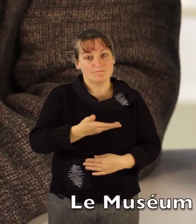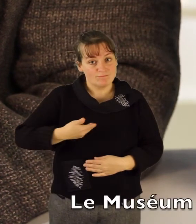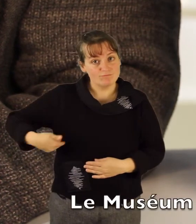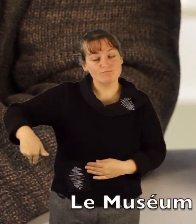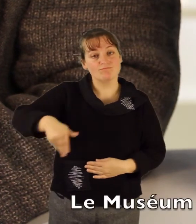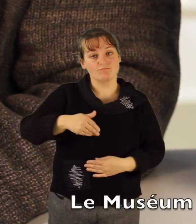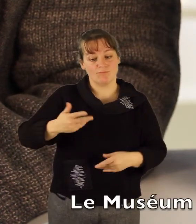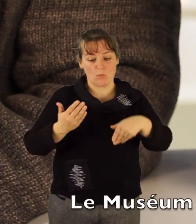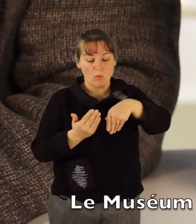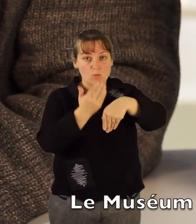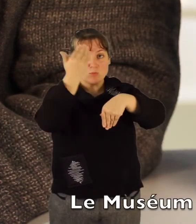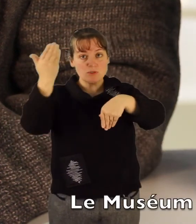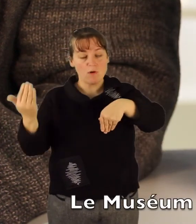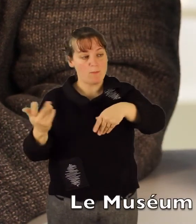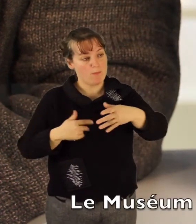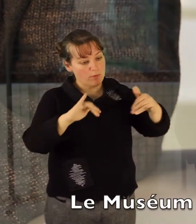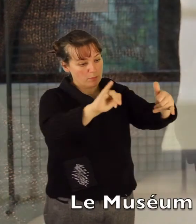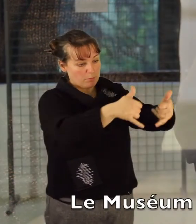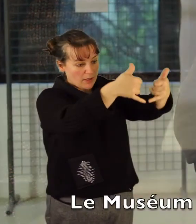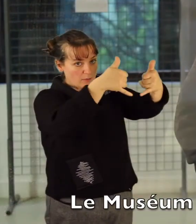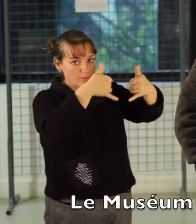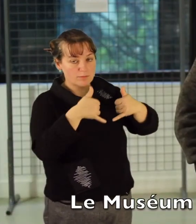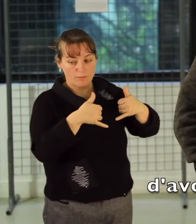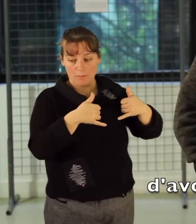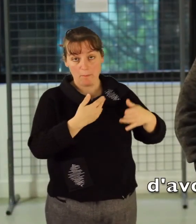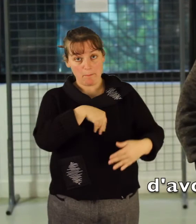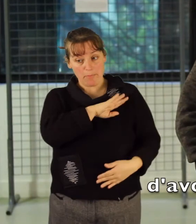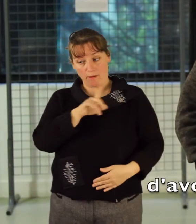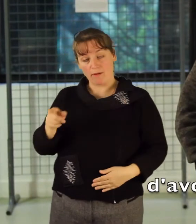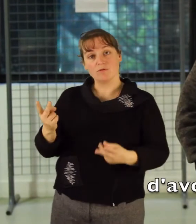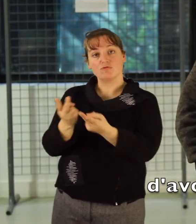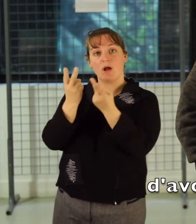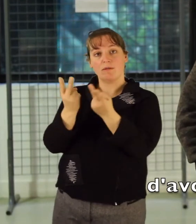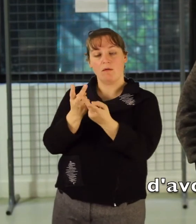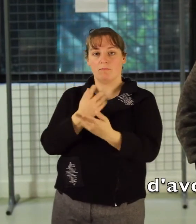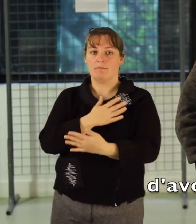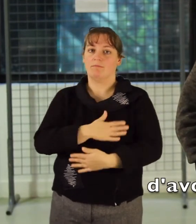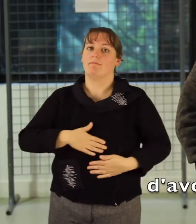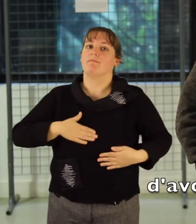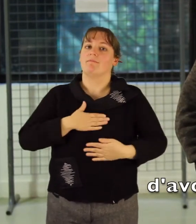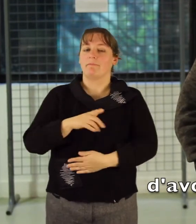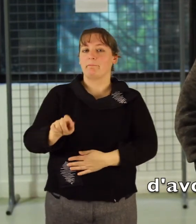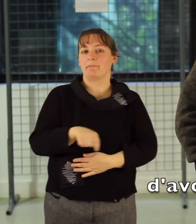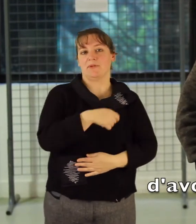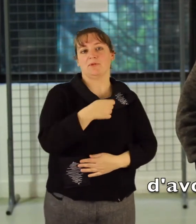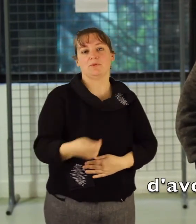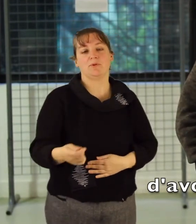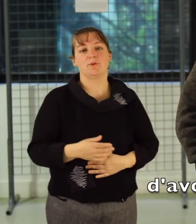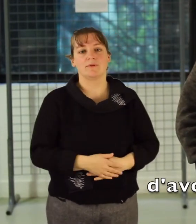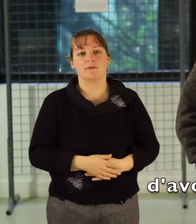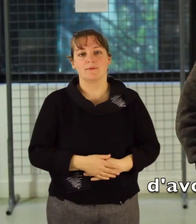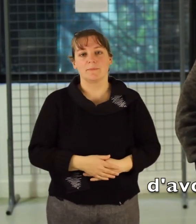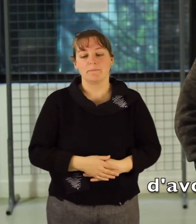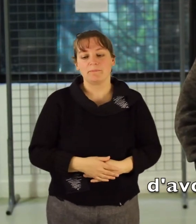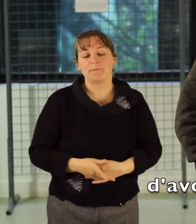Le Muséum de Toulouse est évidemment très heureux d'avoir obtenu le prix d'Hydro pour son